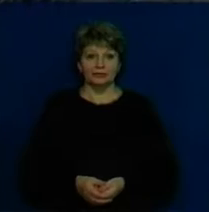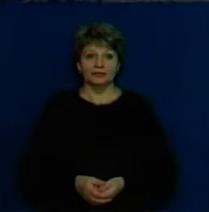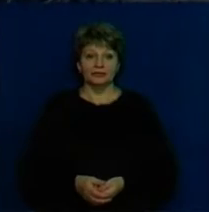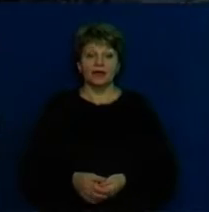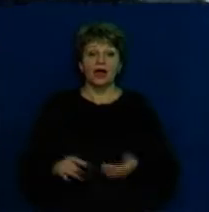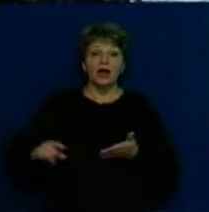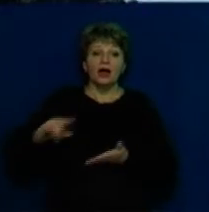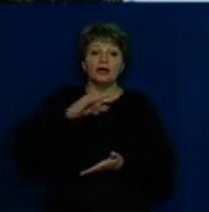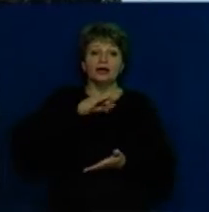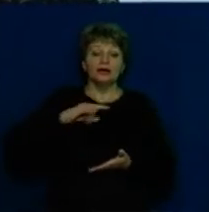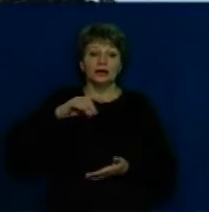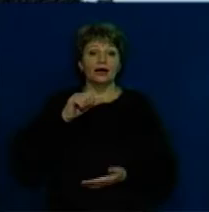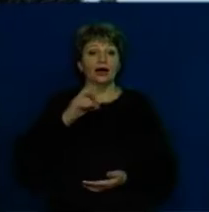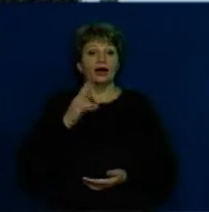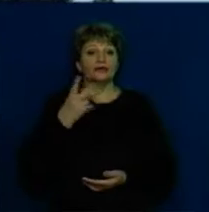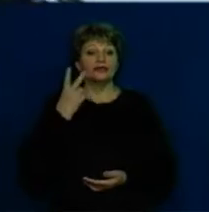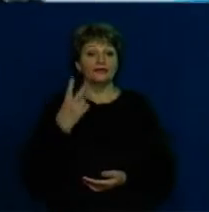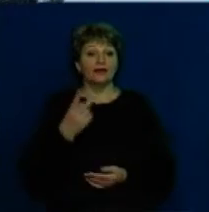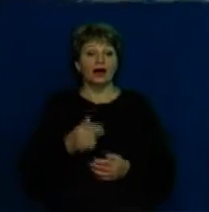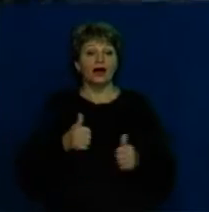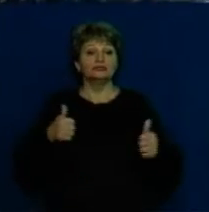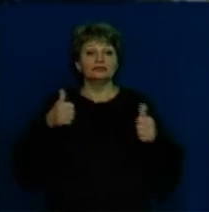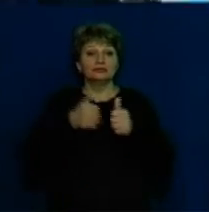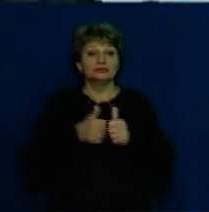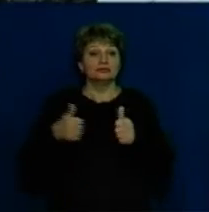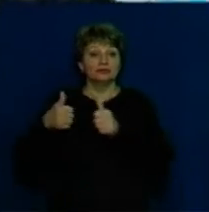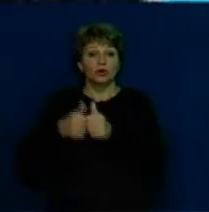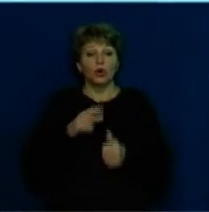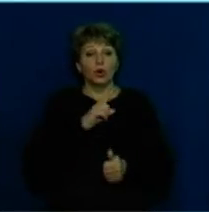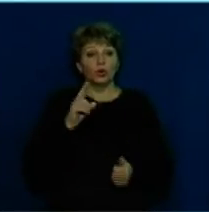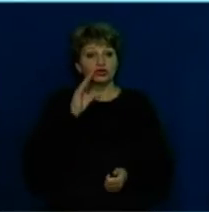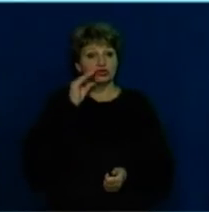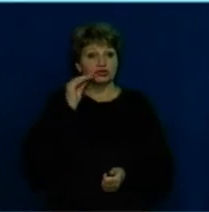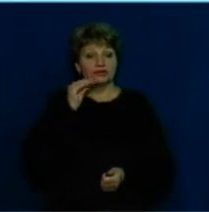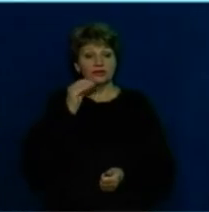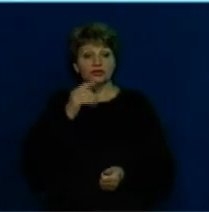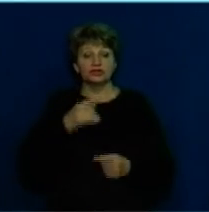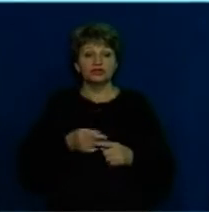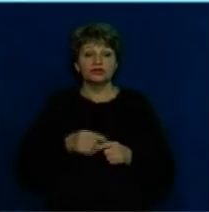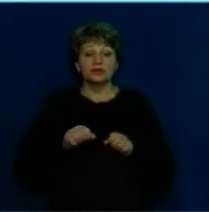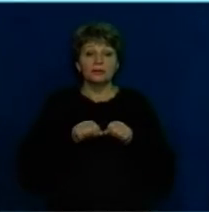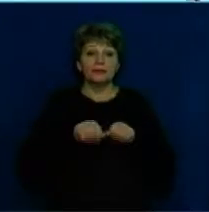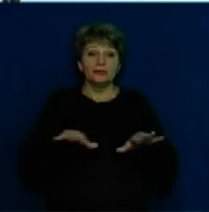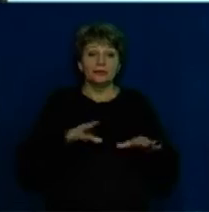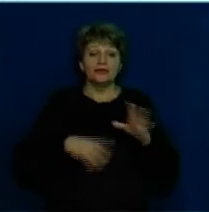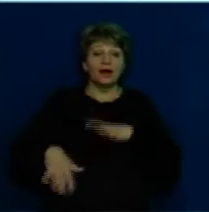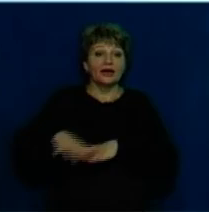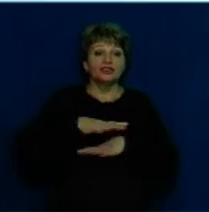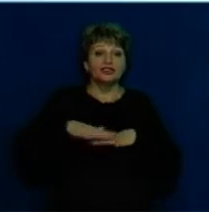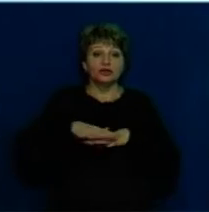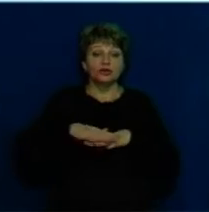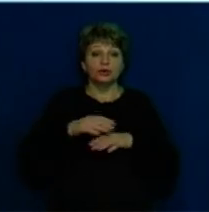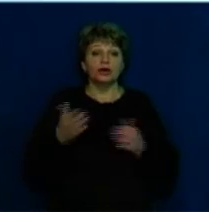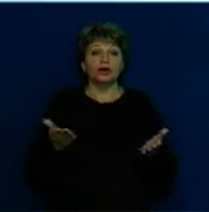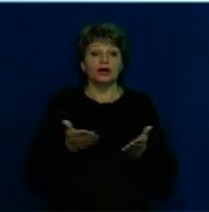Літаки Ан-2 один за одним злітають з Корсун-Шевченківського аеродрому. Обробіток здійснюють на території Угідь, загальна